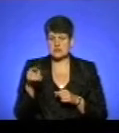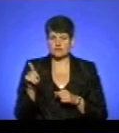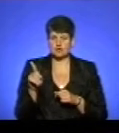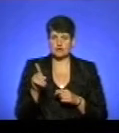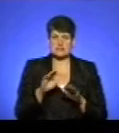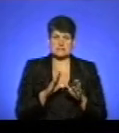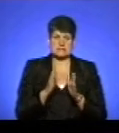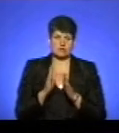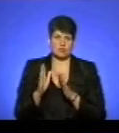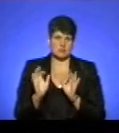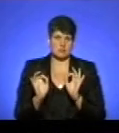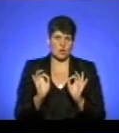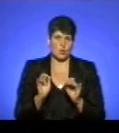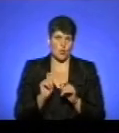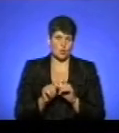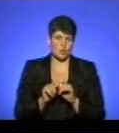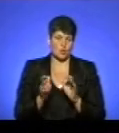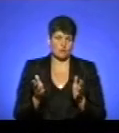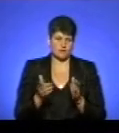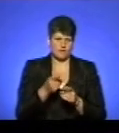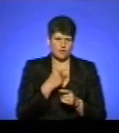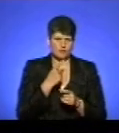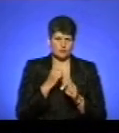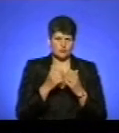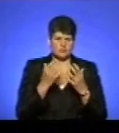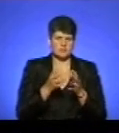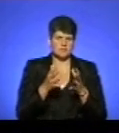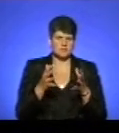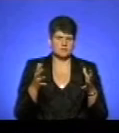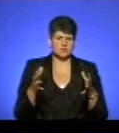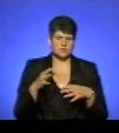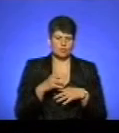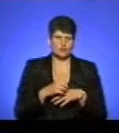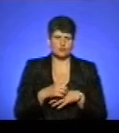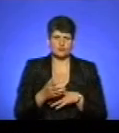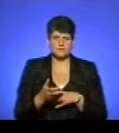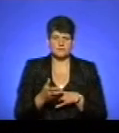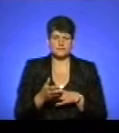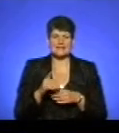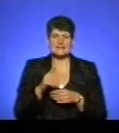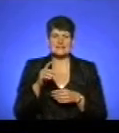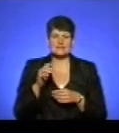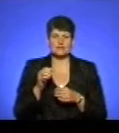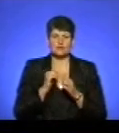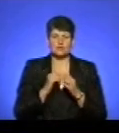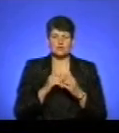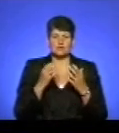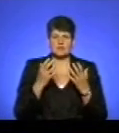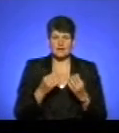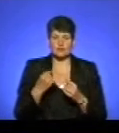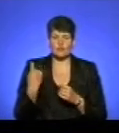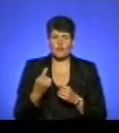контрольована. А ви кажете, що з кожним днем все більше і більше покусів. За щоденно в області,